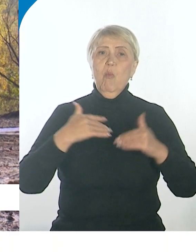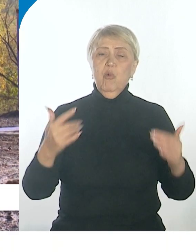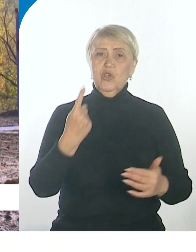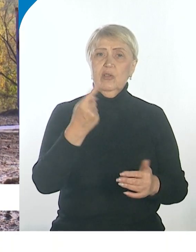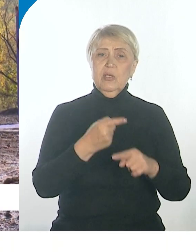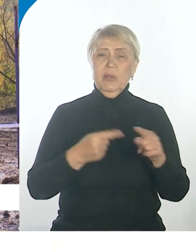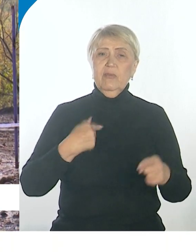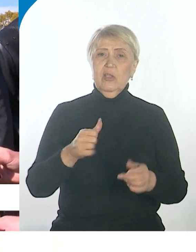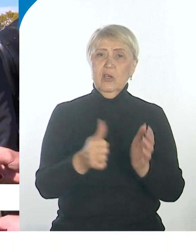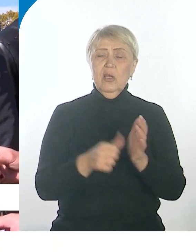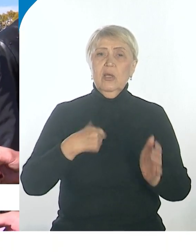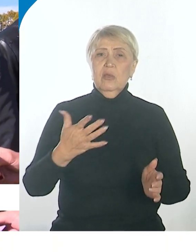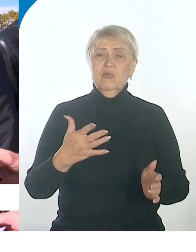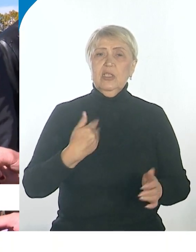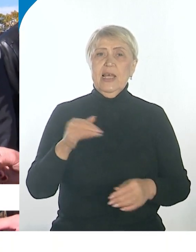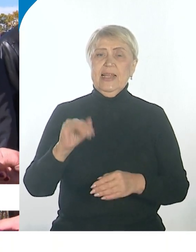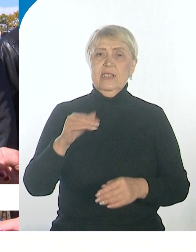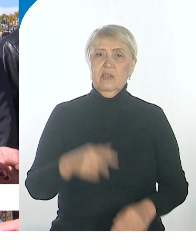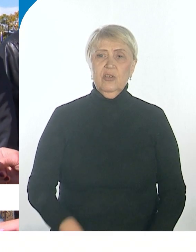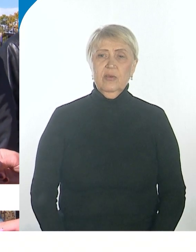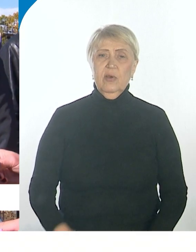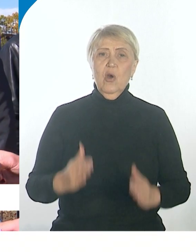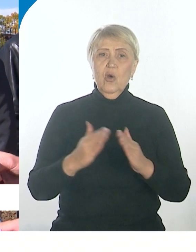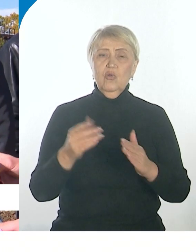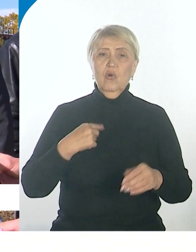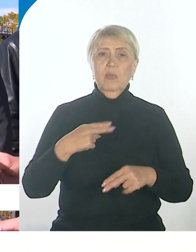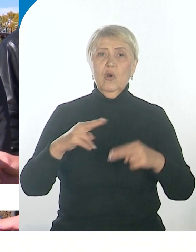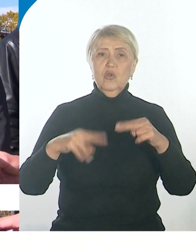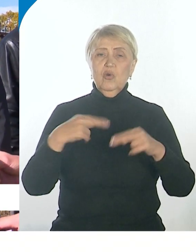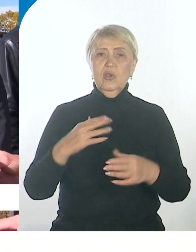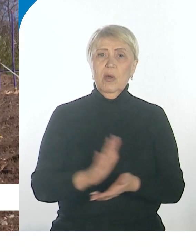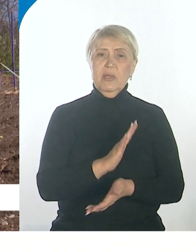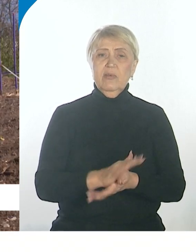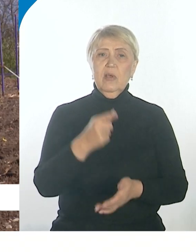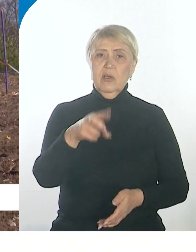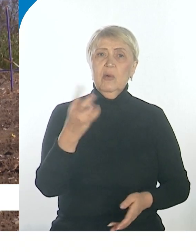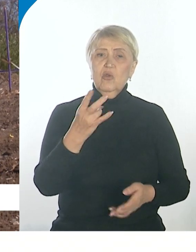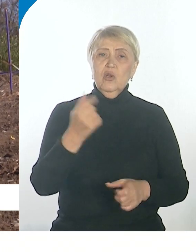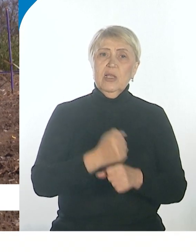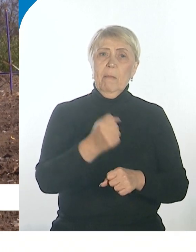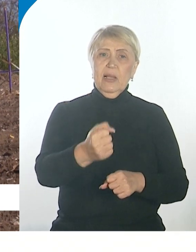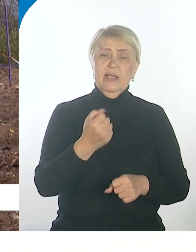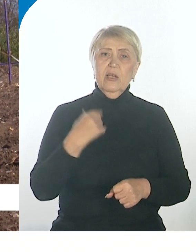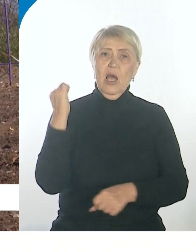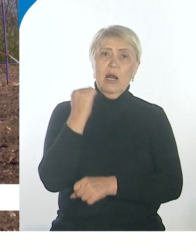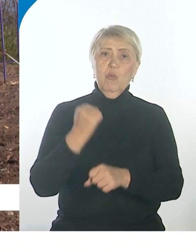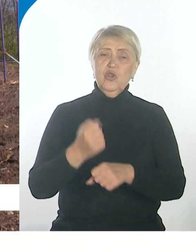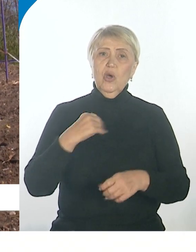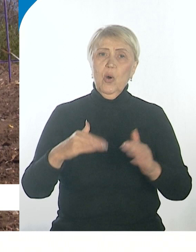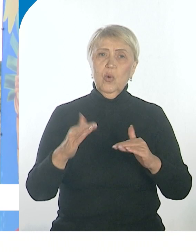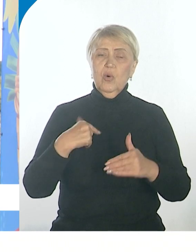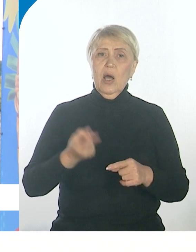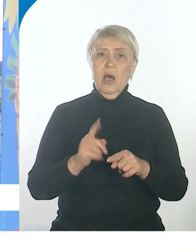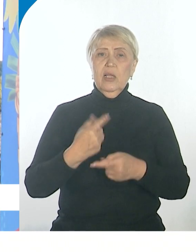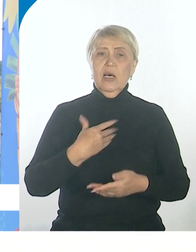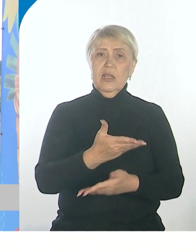тысяч. Дом для них предприниматели строят безвозмездно и своими силами. Но им нужны дополнительные рабочие руки. Это наше